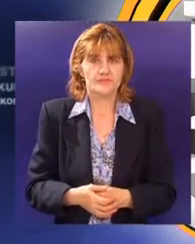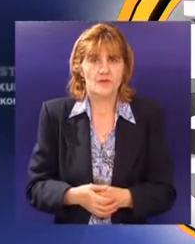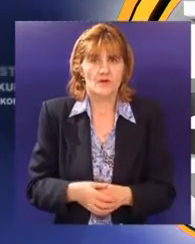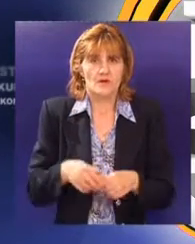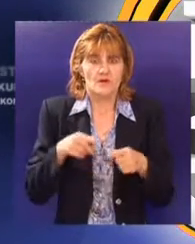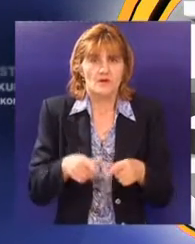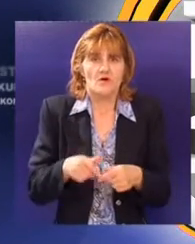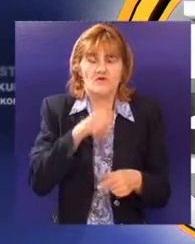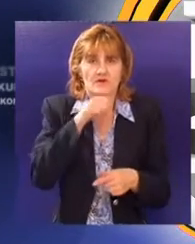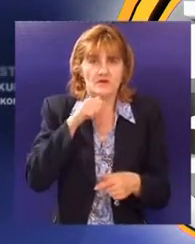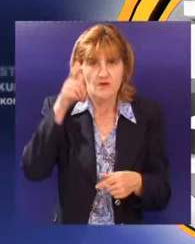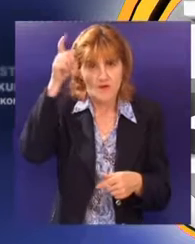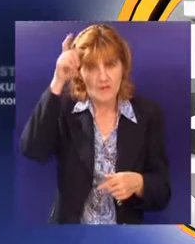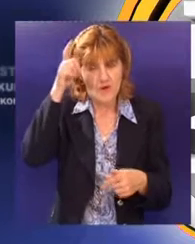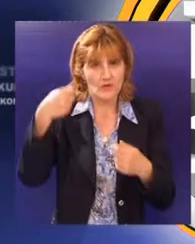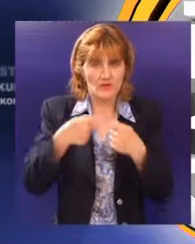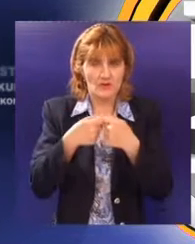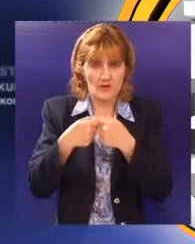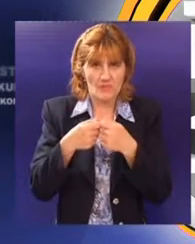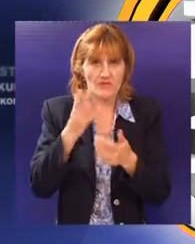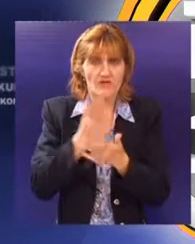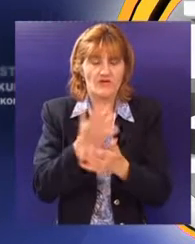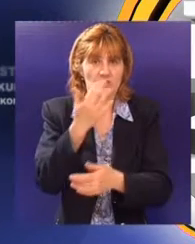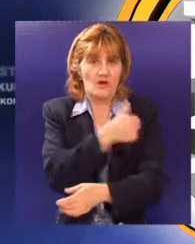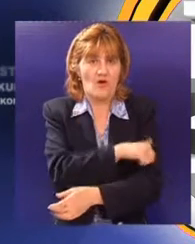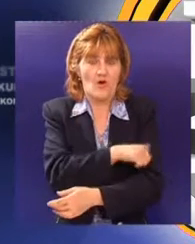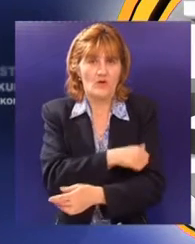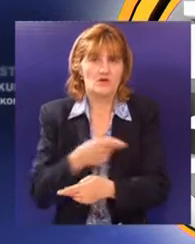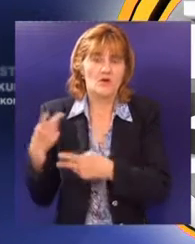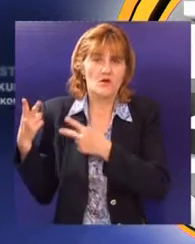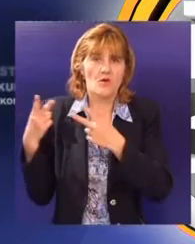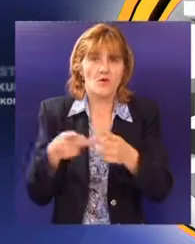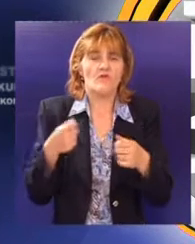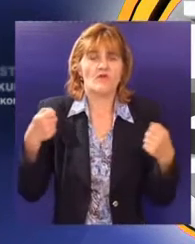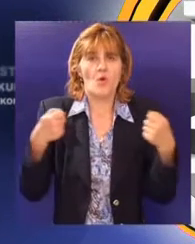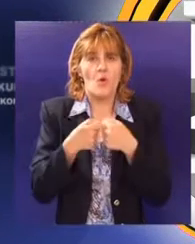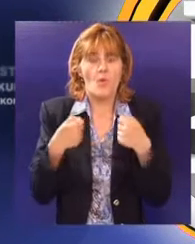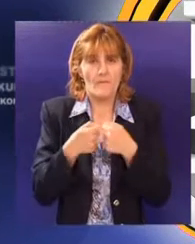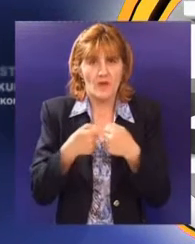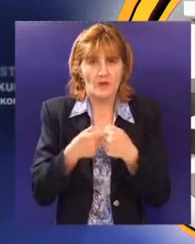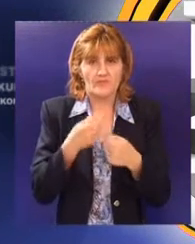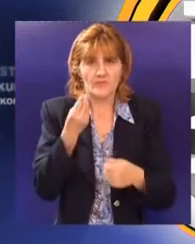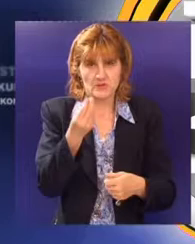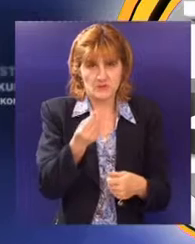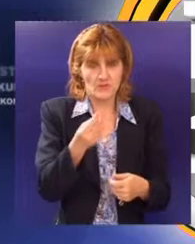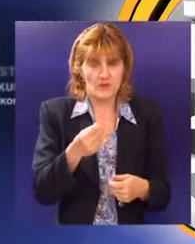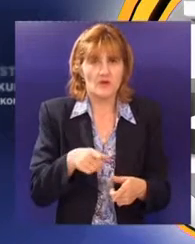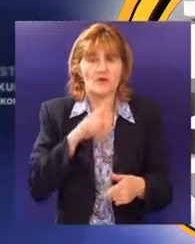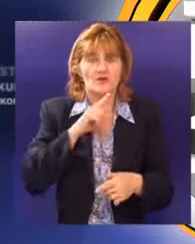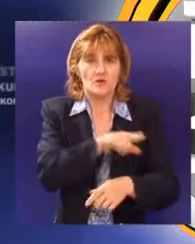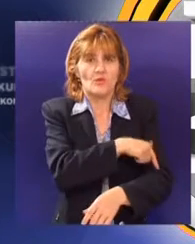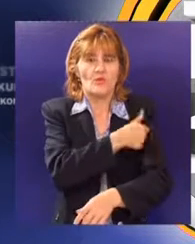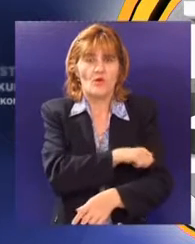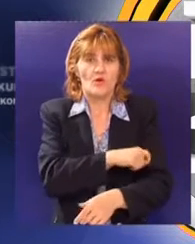Kompanija Koning iz Beograda već dugi niz godina jedan od najvećih uvoznika guma na teritoriji Republike Srbije i dugogodišnji uspešni